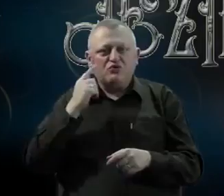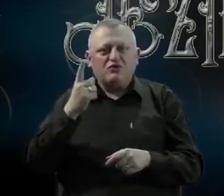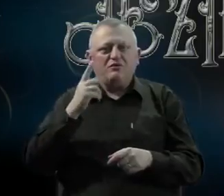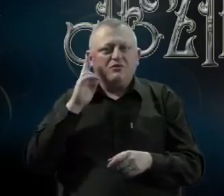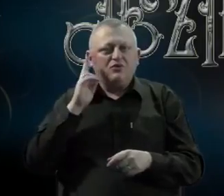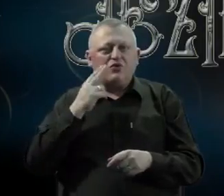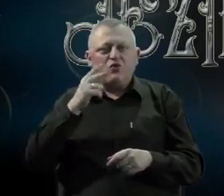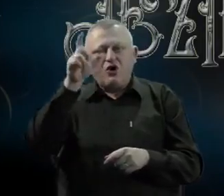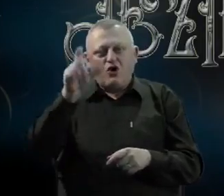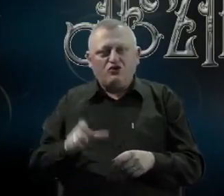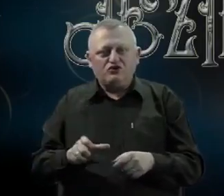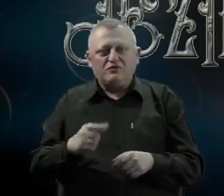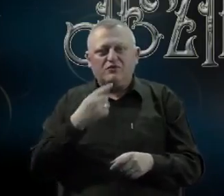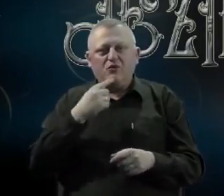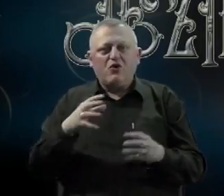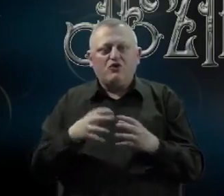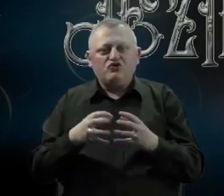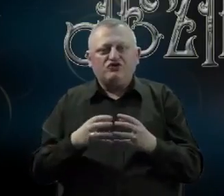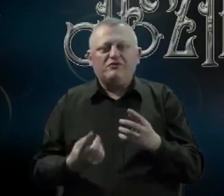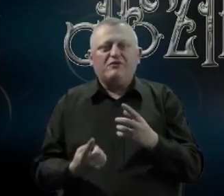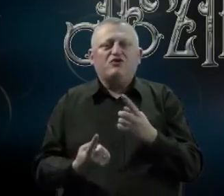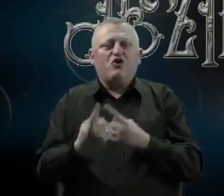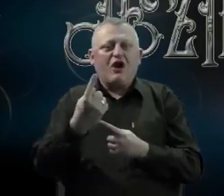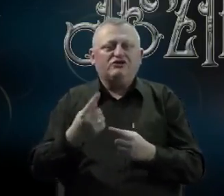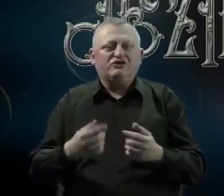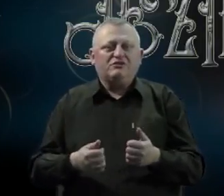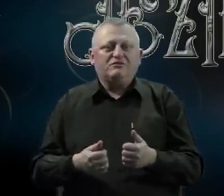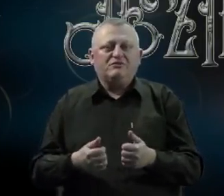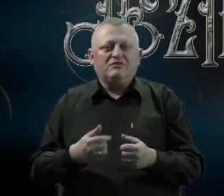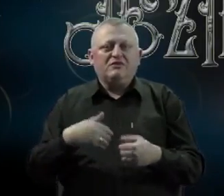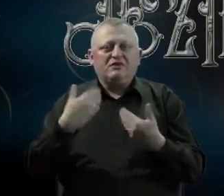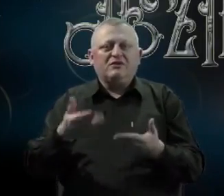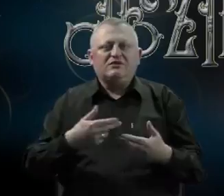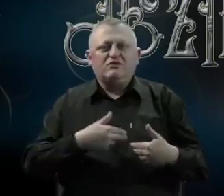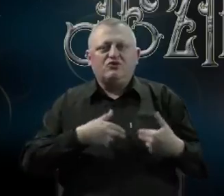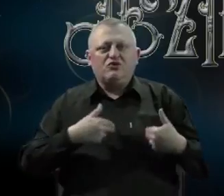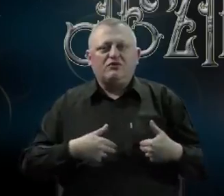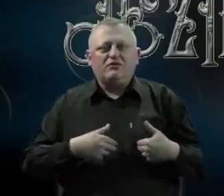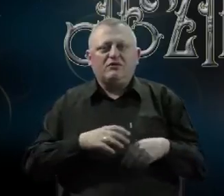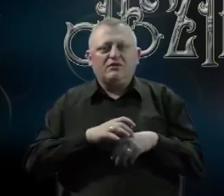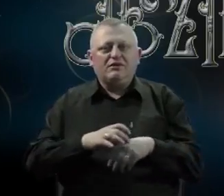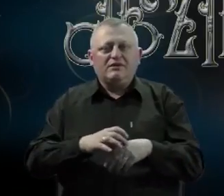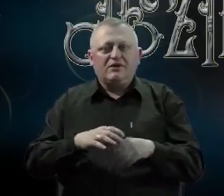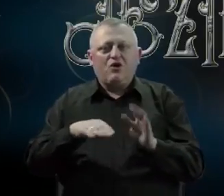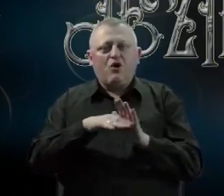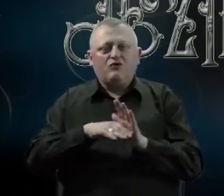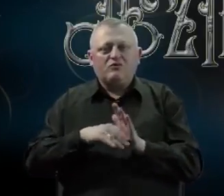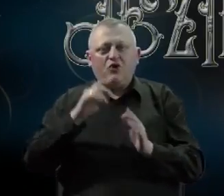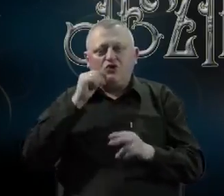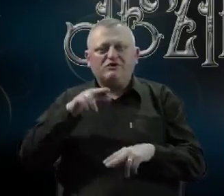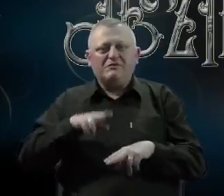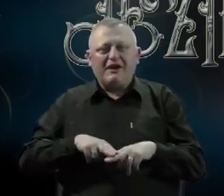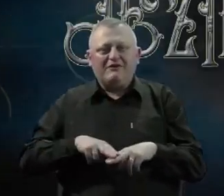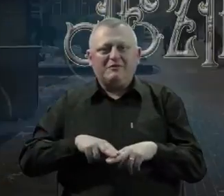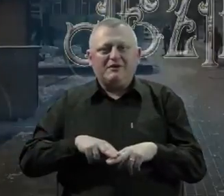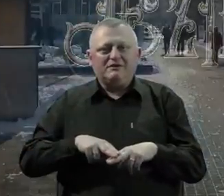i gluhonijeme osobe o društvenim događanjima, ali da damo i doprinos provedbi konvencija o ljudskim